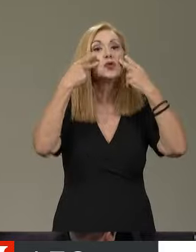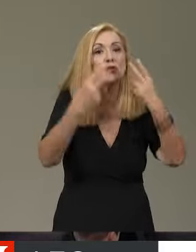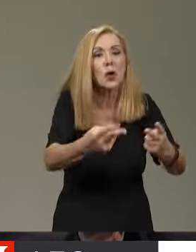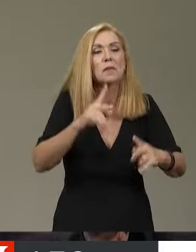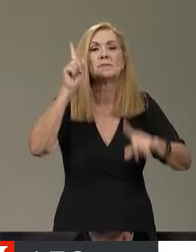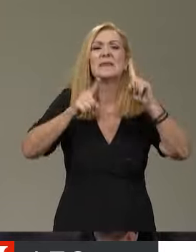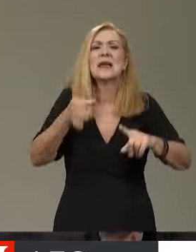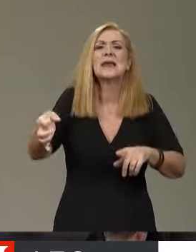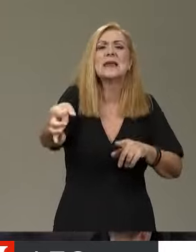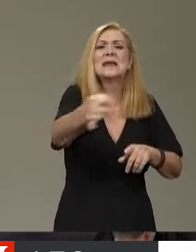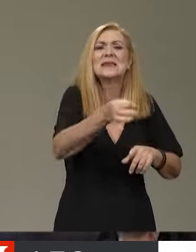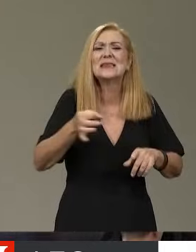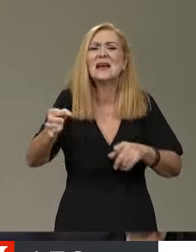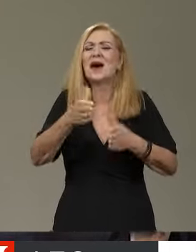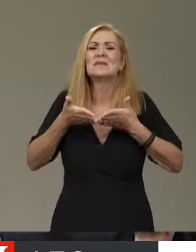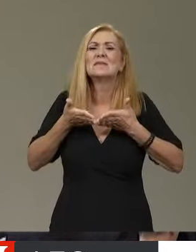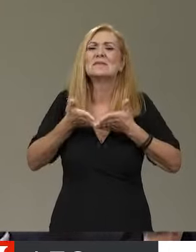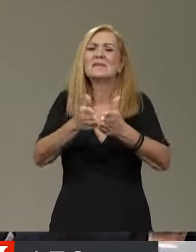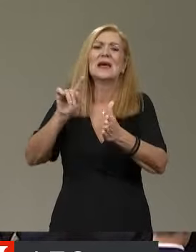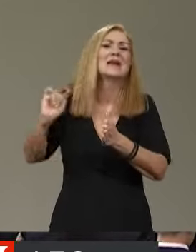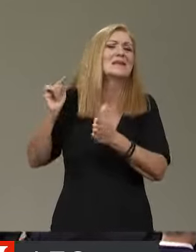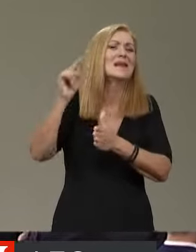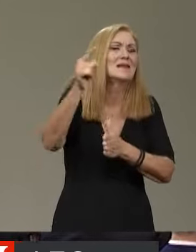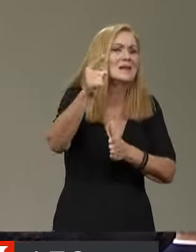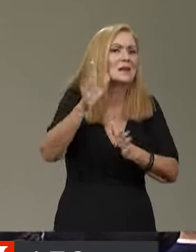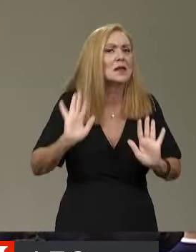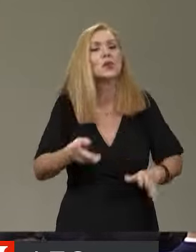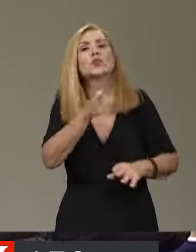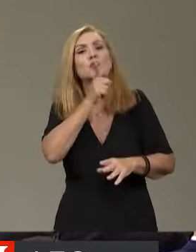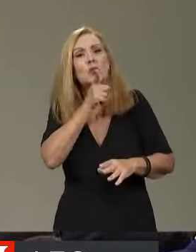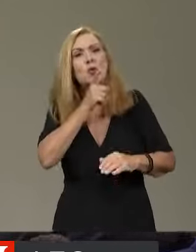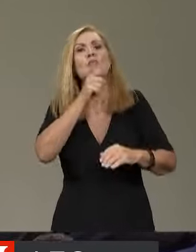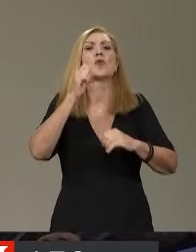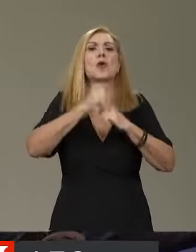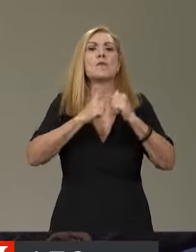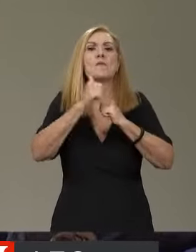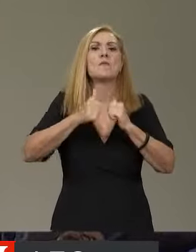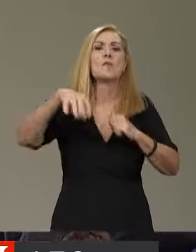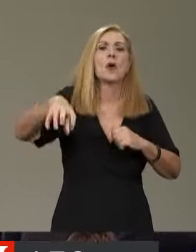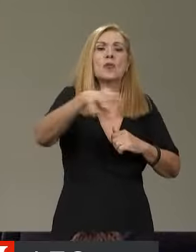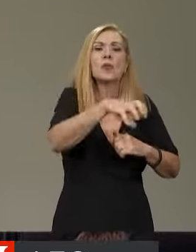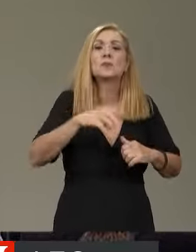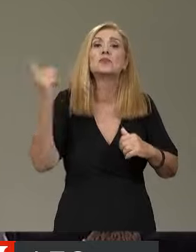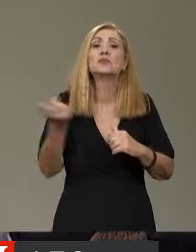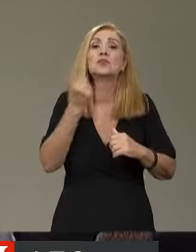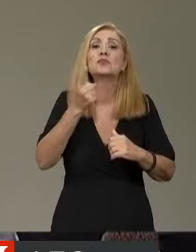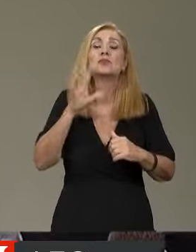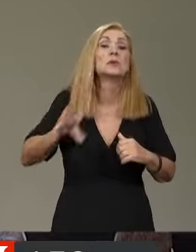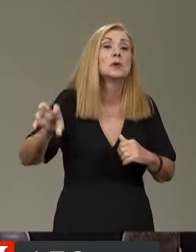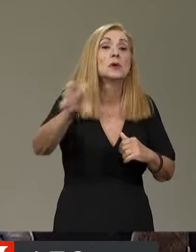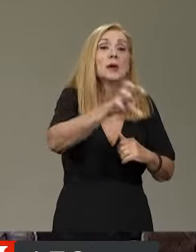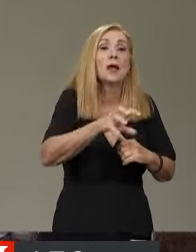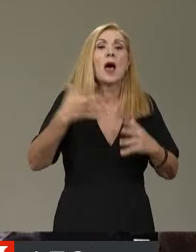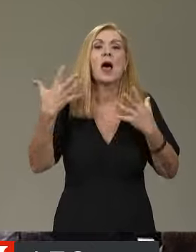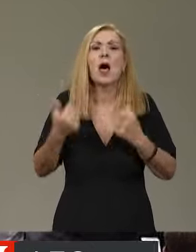νησιά μας με την κρουαζιέρα. Το ίδιο όμως θα έλεγα και για τις υποδομές. Ιδίως σε τόπους που δέχονται